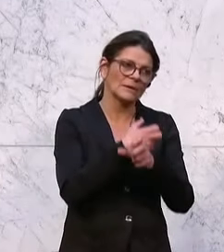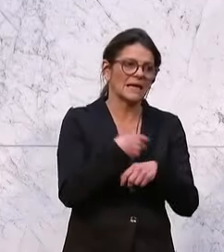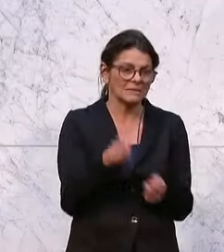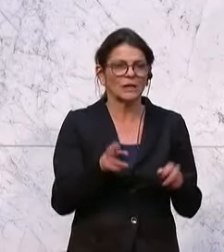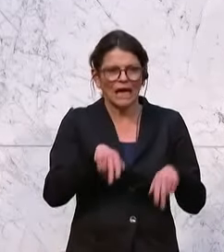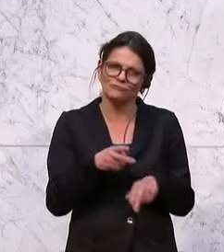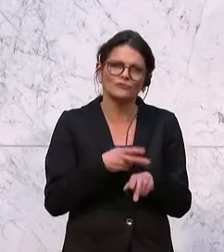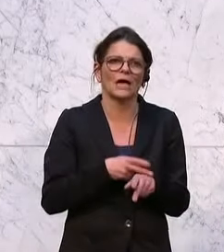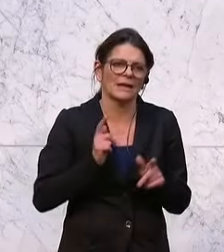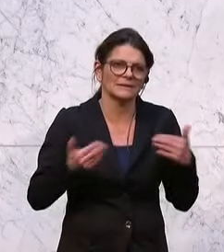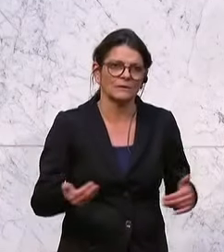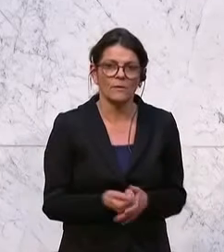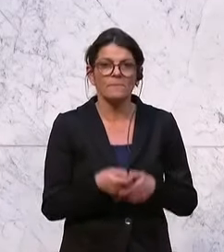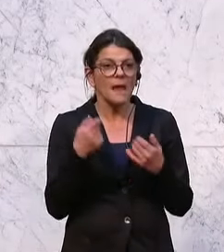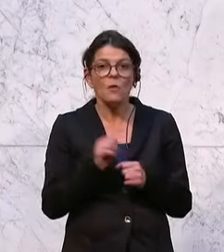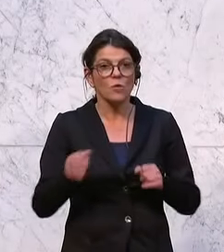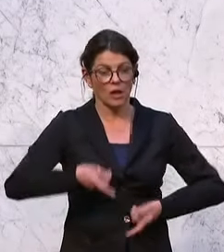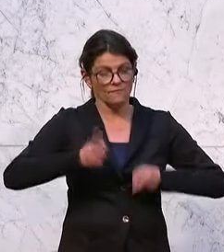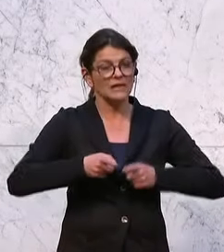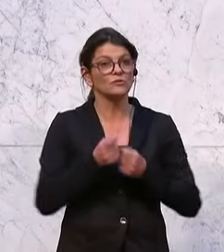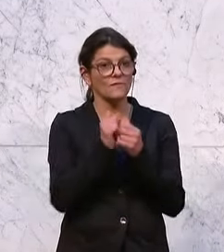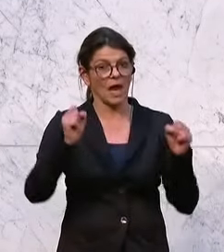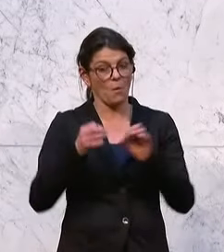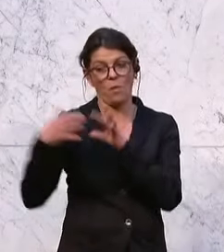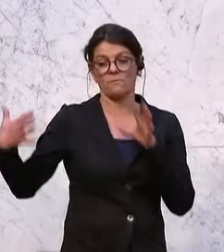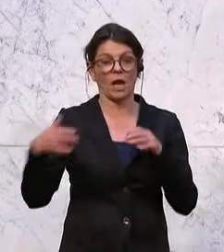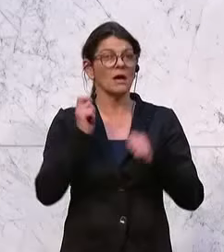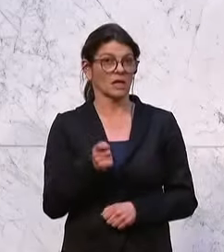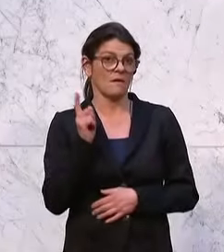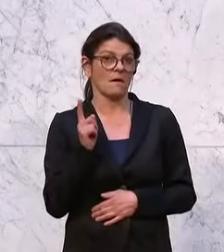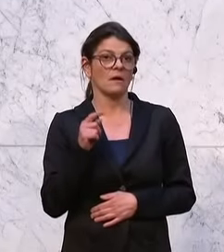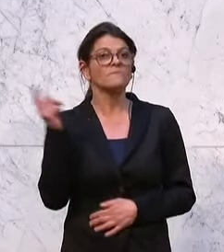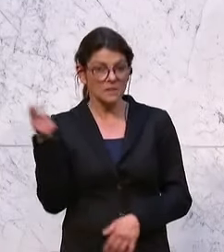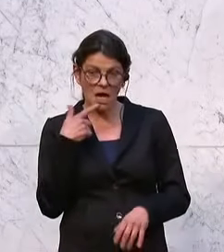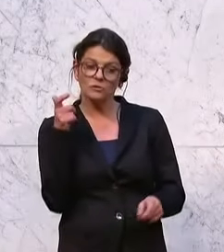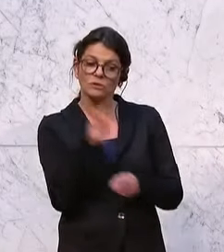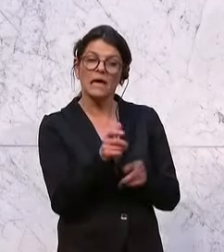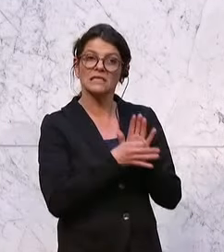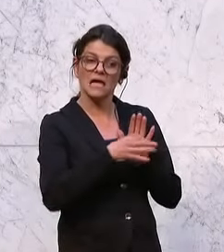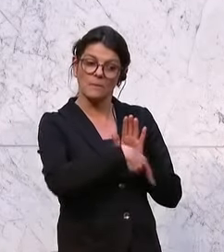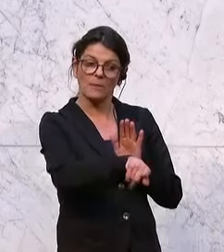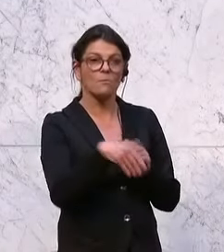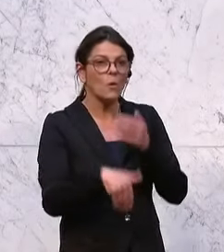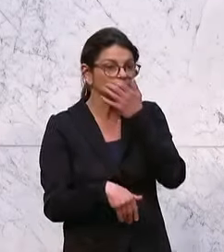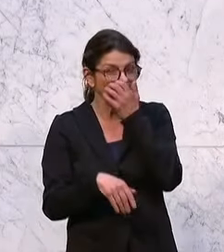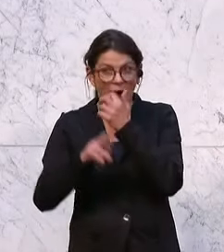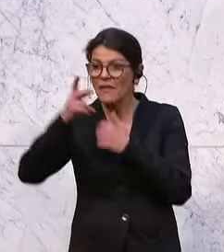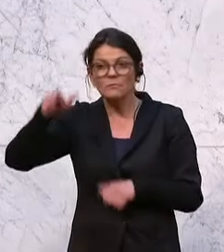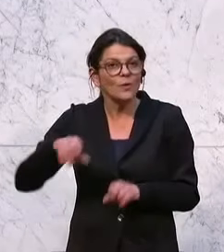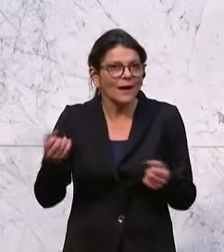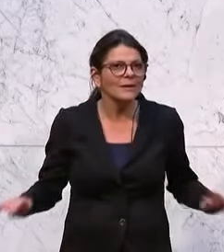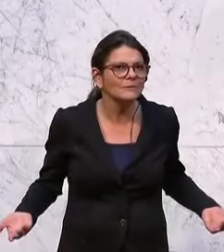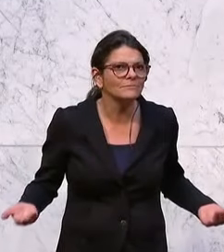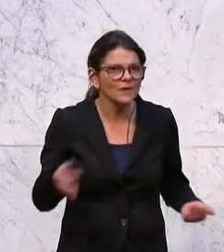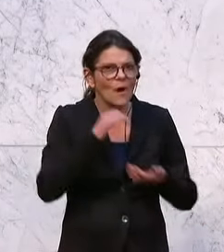Rechtsstaatlichkeit und es kann nur der weisungsfreie, unabhängige Richter, der kann sie nur zu Zwangsmaßnahmen verpflichten, jemand andere kann es nicht, Frau Kollegin,